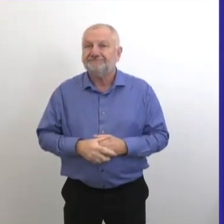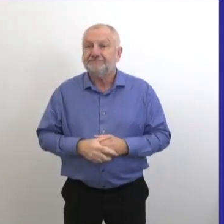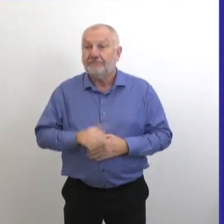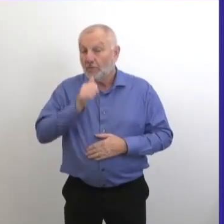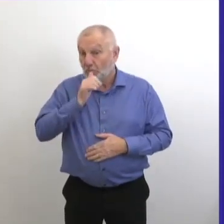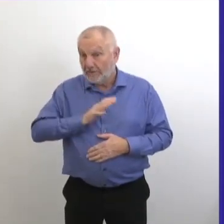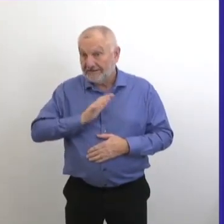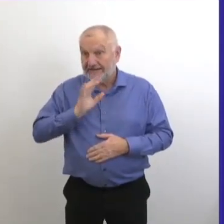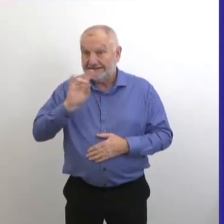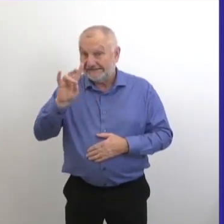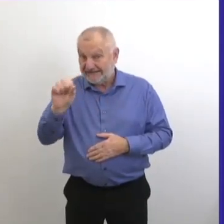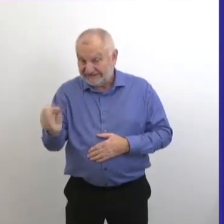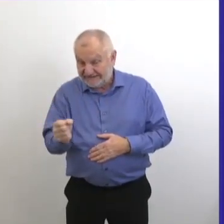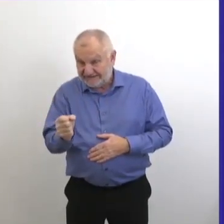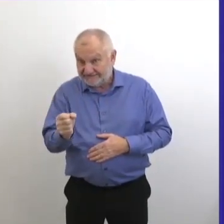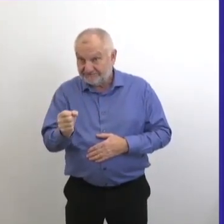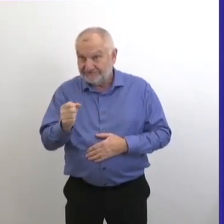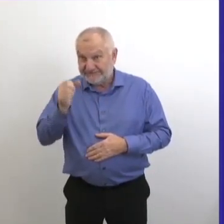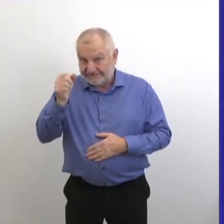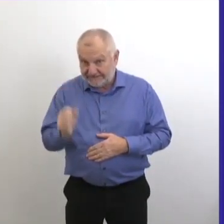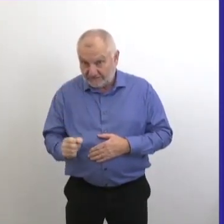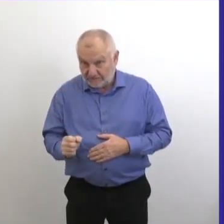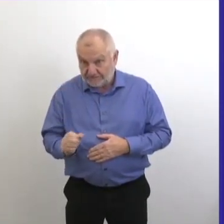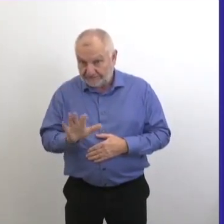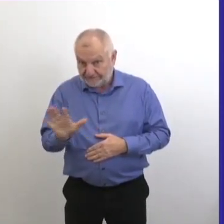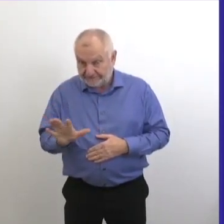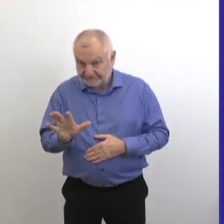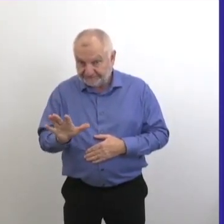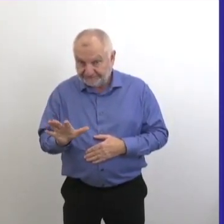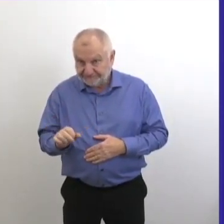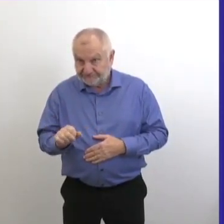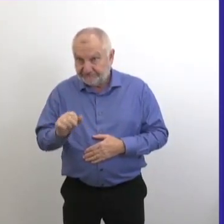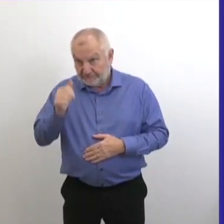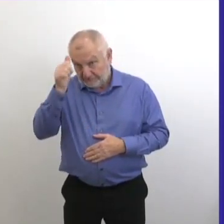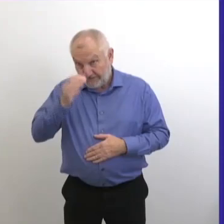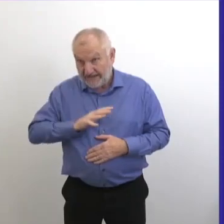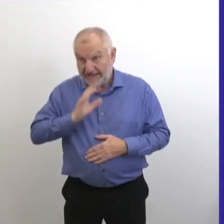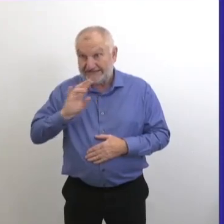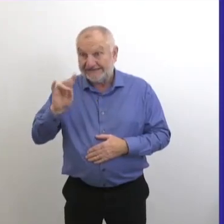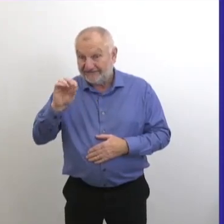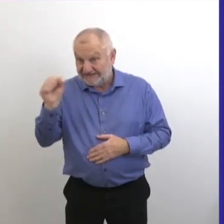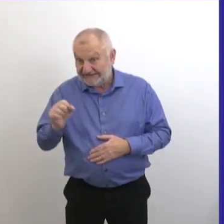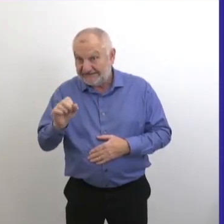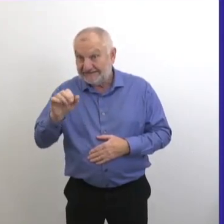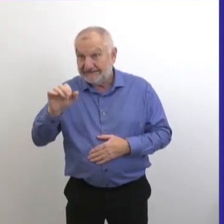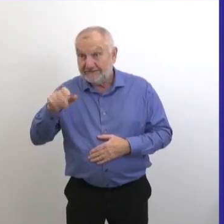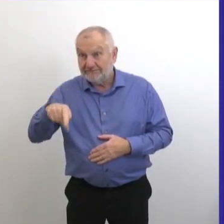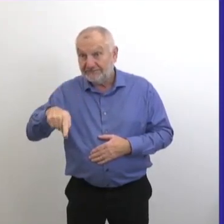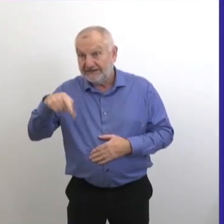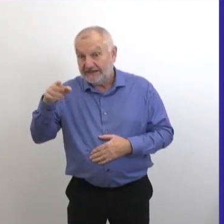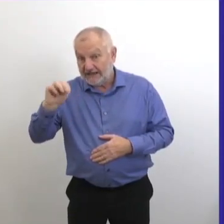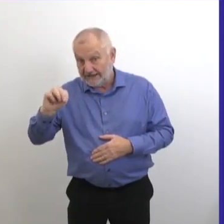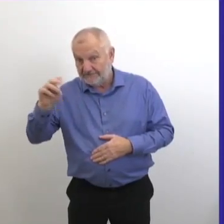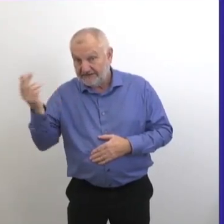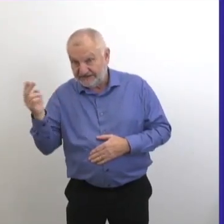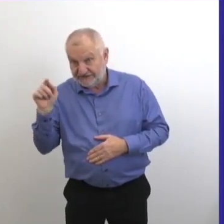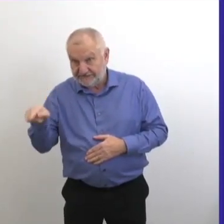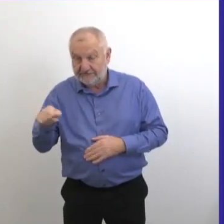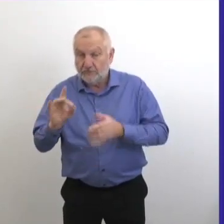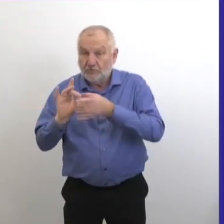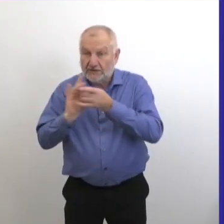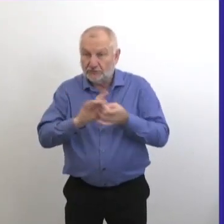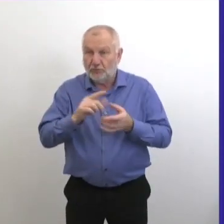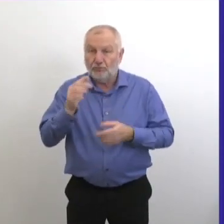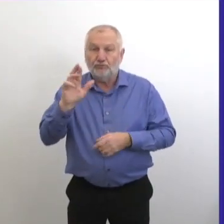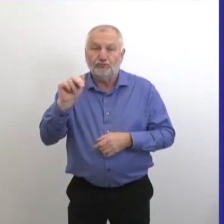septuagénaire de la région Santé Sud, un septuagénaire de la région de Perry Mountain liée au foyer épidémique